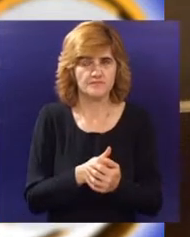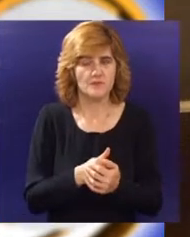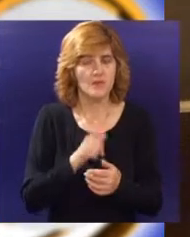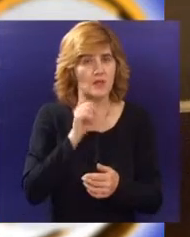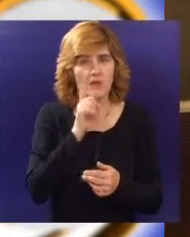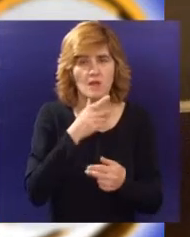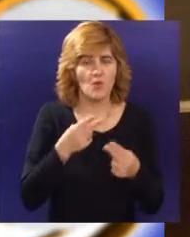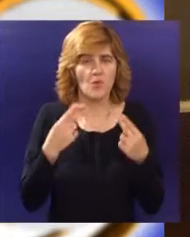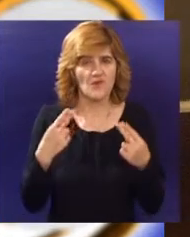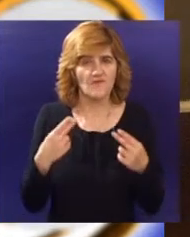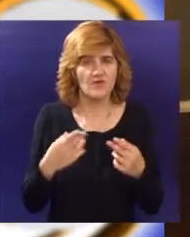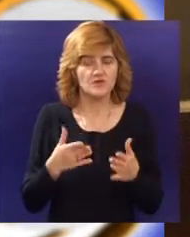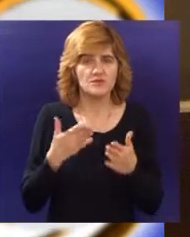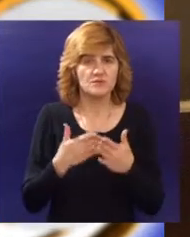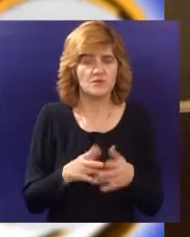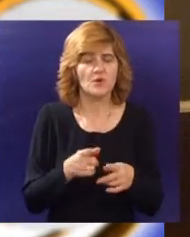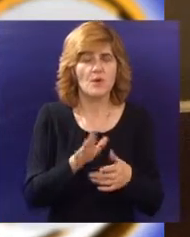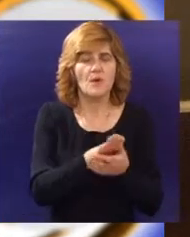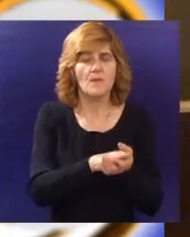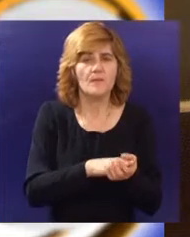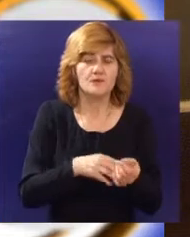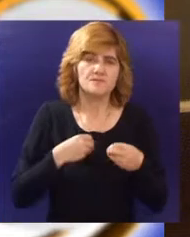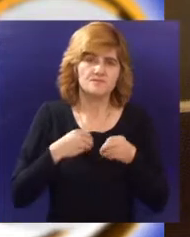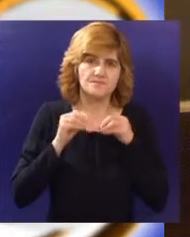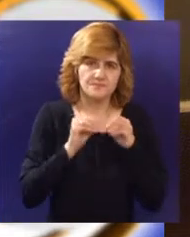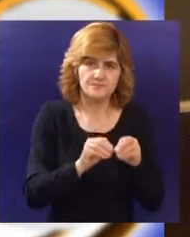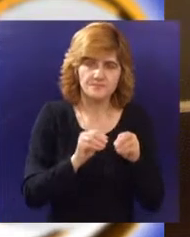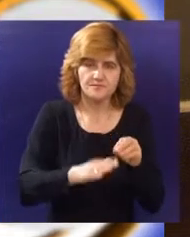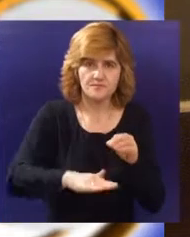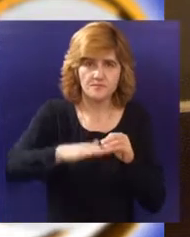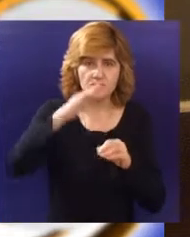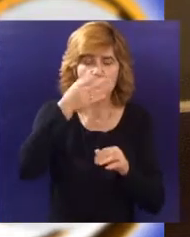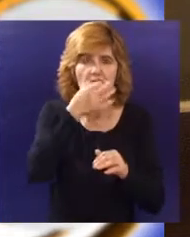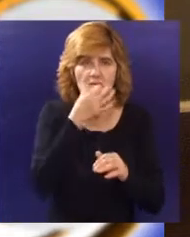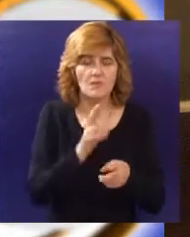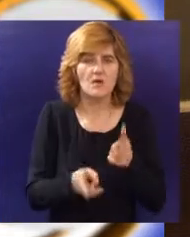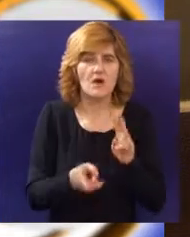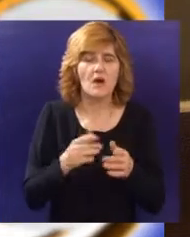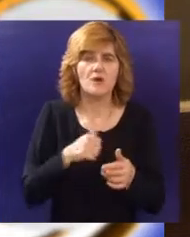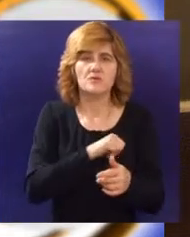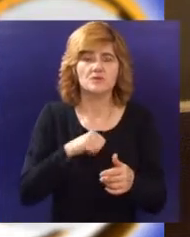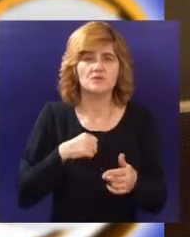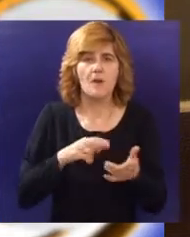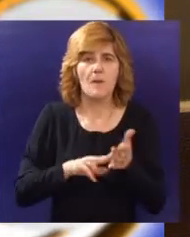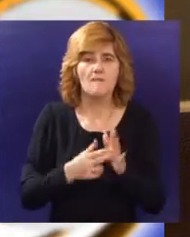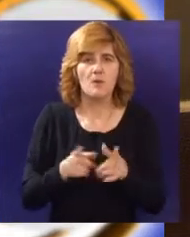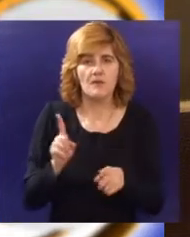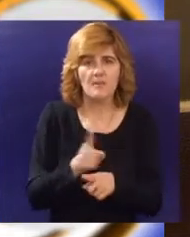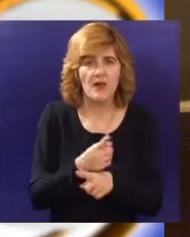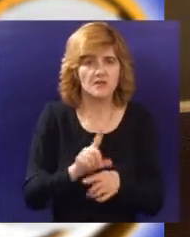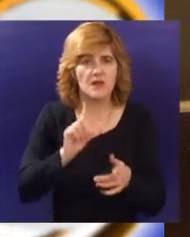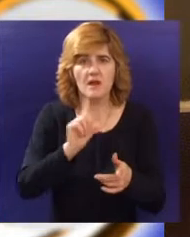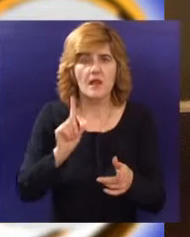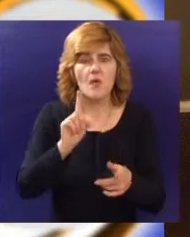važna zbog toga što se polaze od pretpostavke da upravo mladi znaju najbolje kako da reše svoje probleme dakle da nije uvek